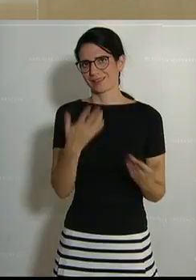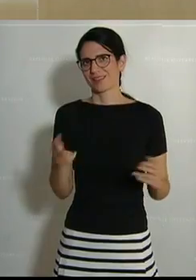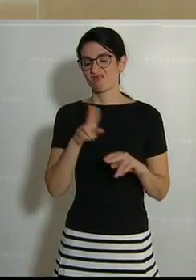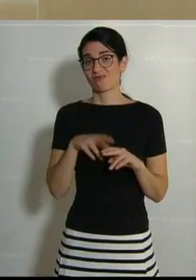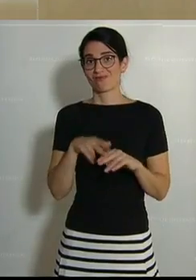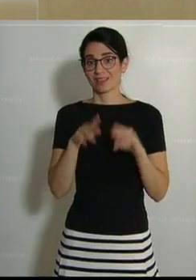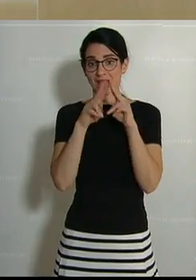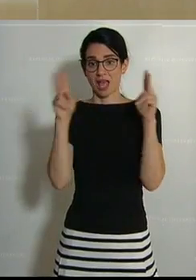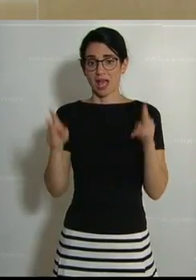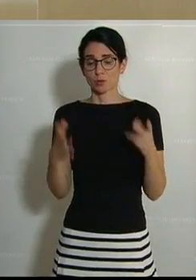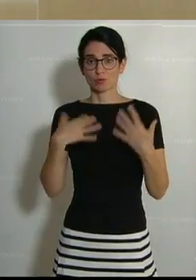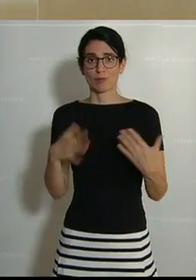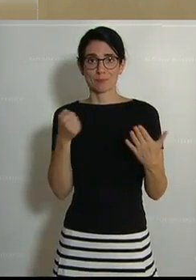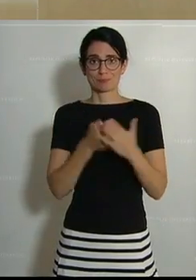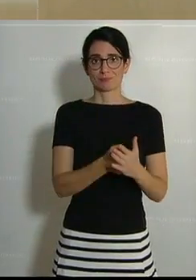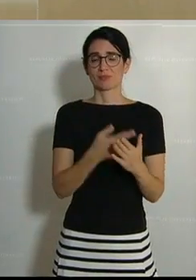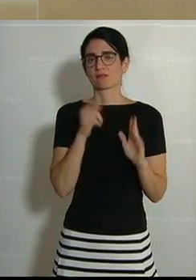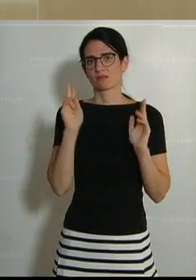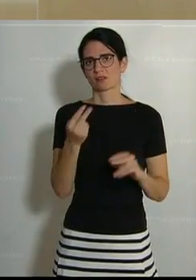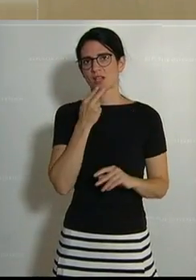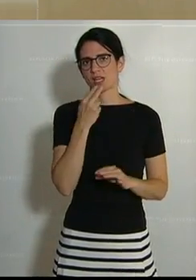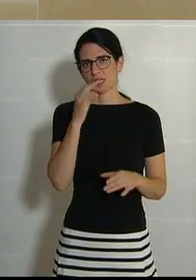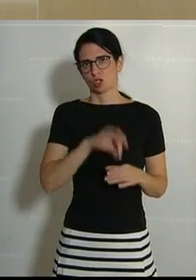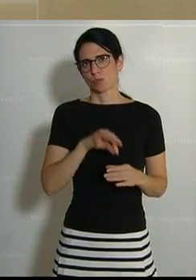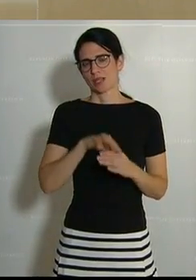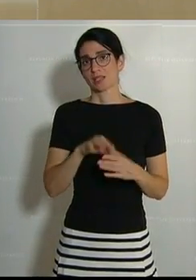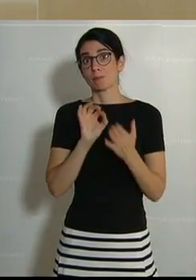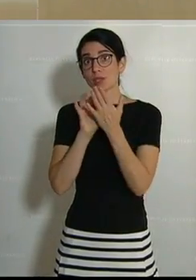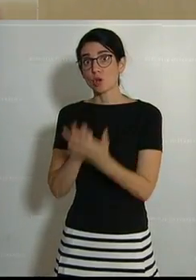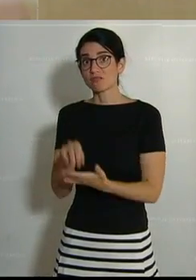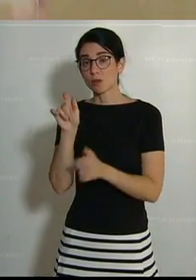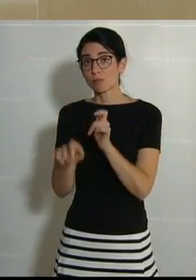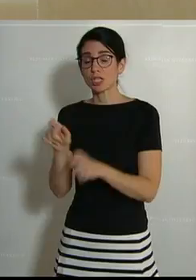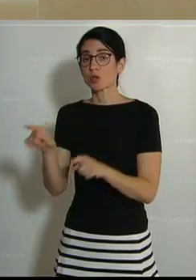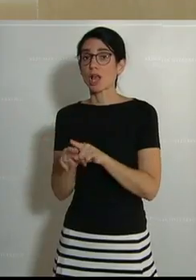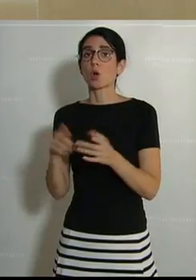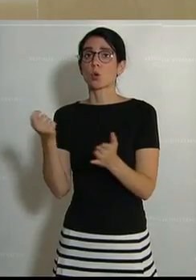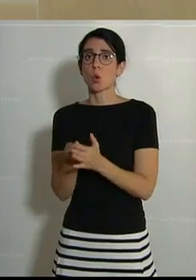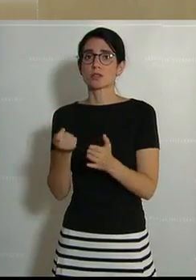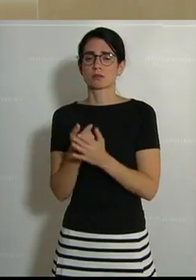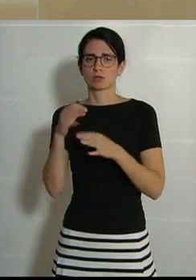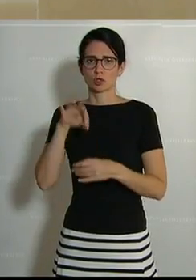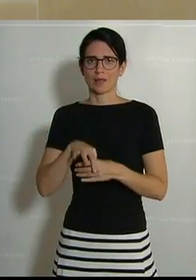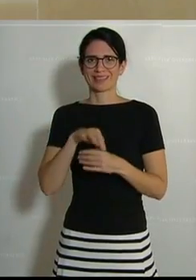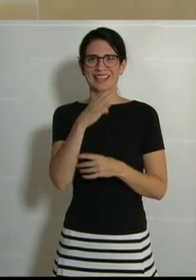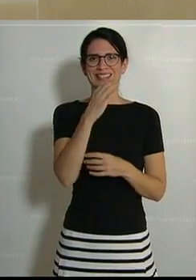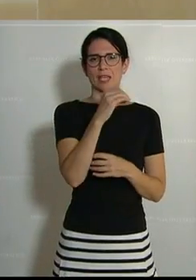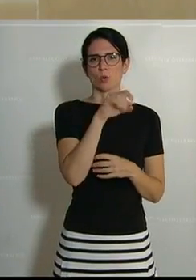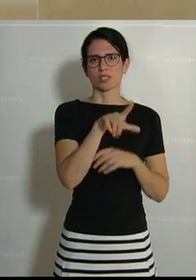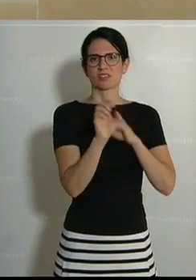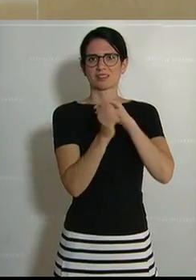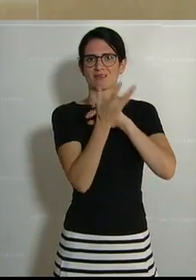unsere Häuser thermisch sanieren, sparen wir Energie. Die Betroffenen sparen aber auch Energiekosten ein. Wir sparen auch CO2